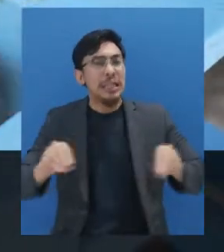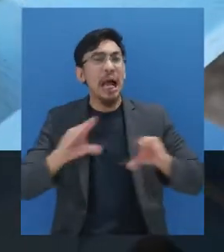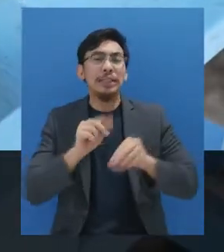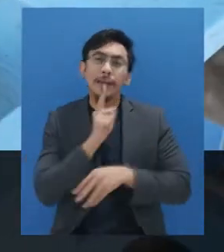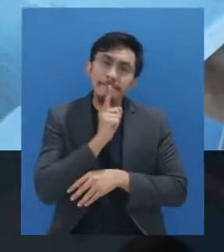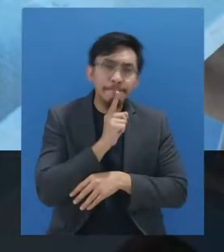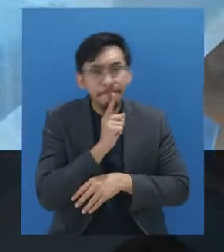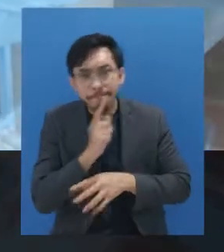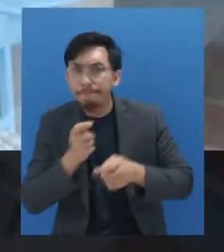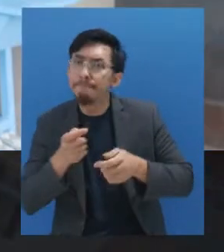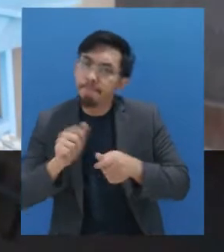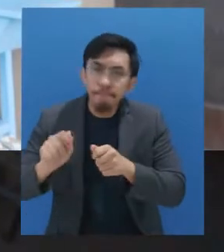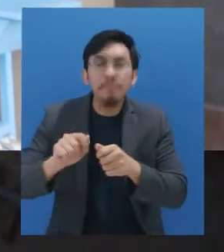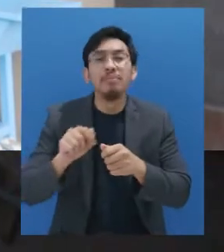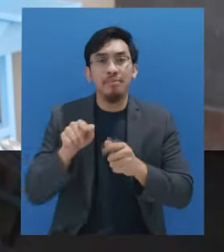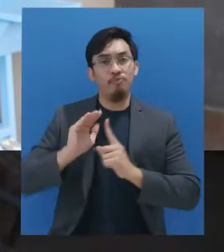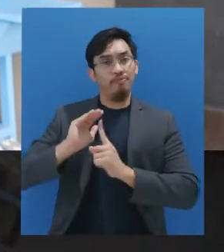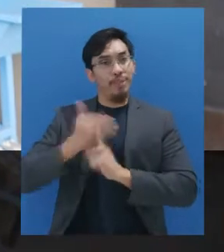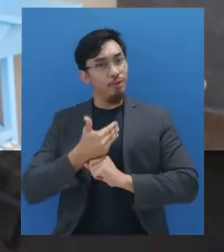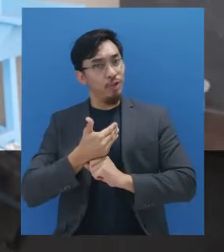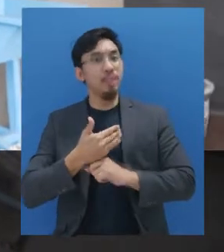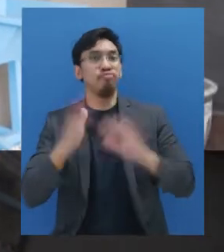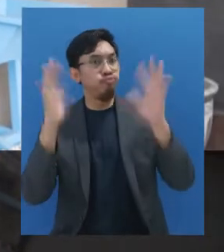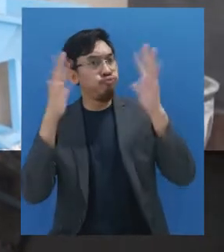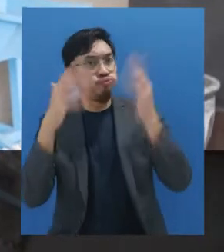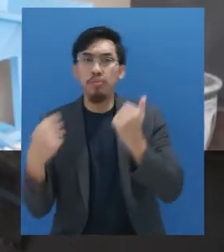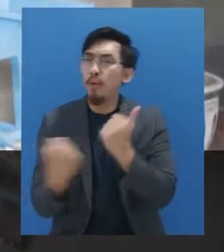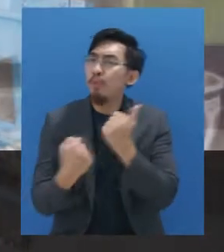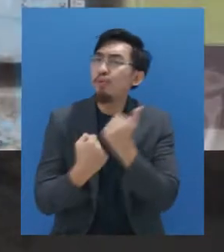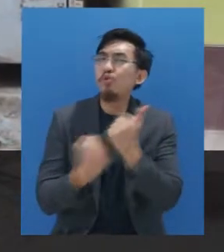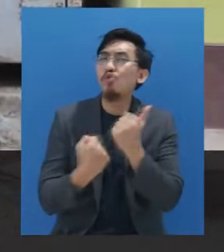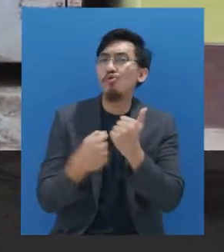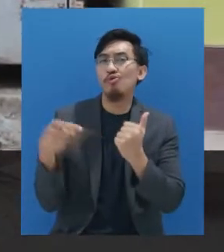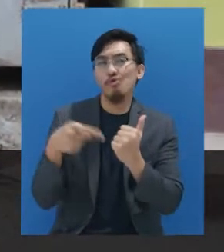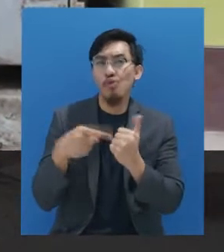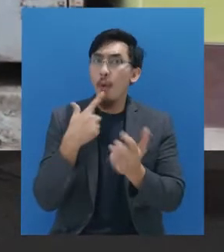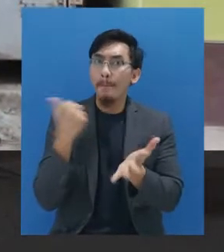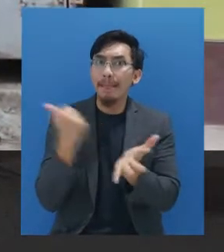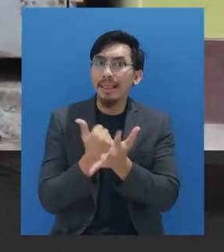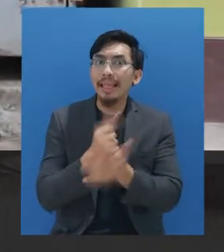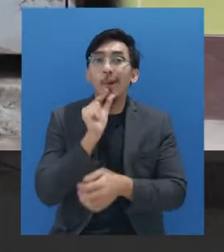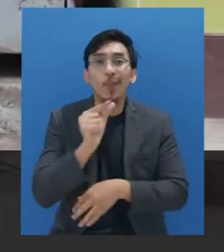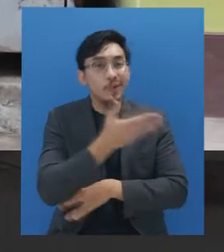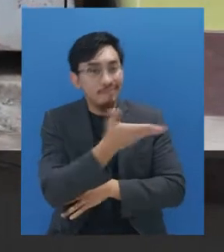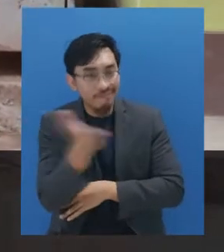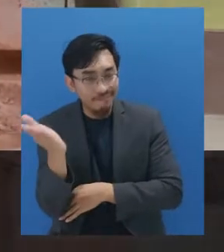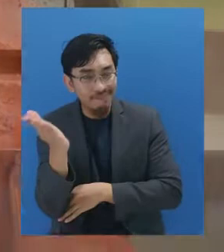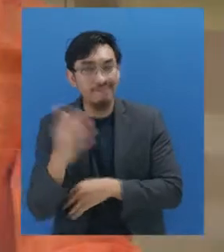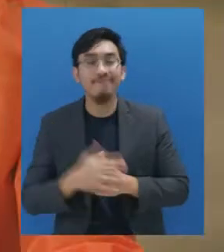dalam diam, melindungi kita dari COVID-19. Apresiasi dan dukungan kita sangat berarti bagi mereka.